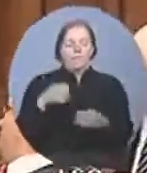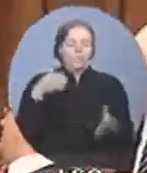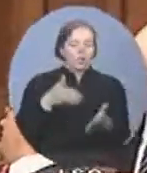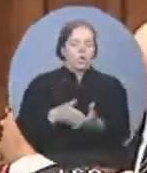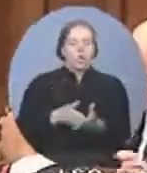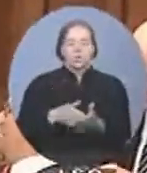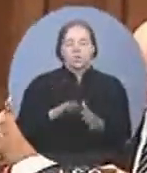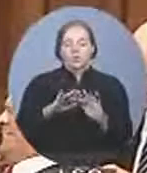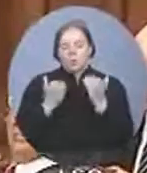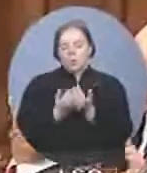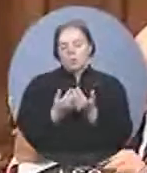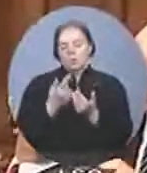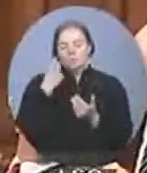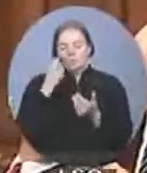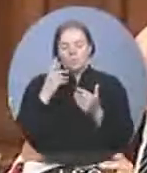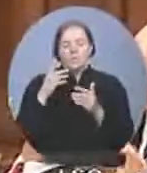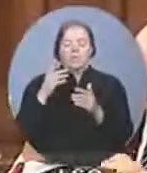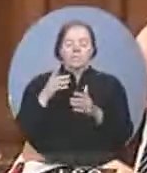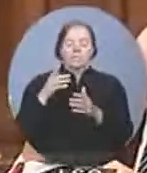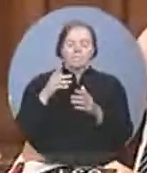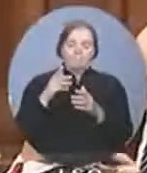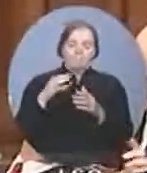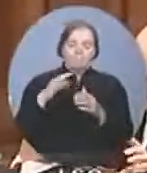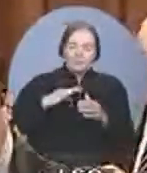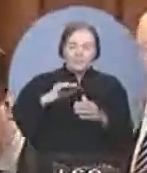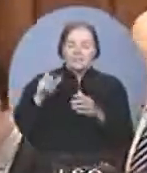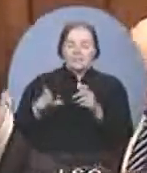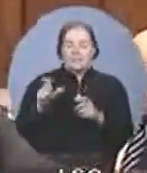les intérêts des Québécois à chaque reprise, Monsieur le Président. Le Honorable...